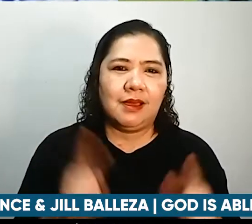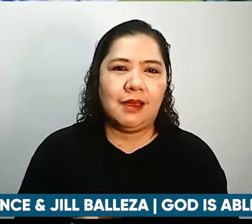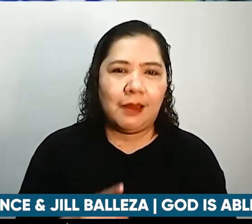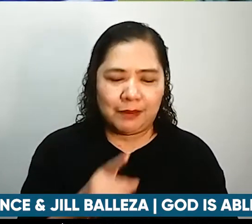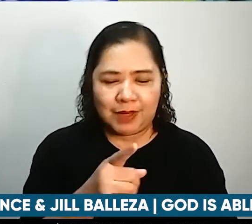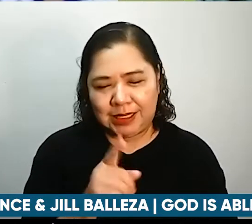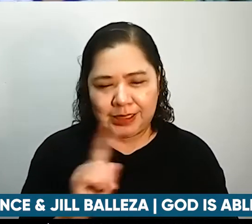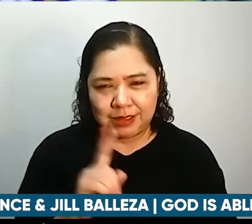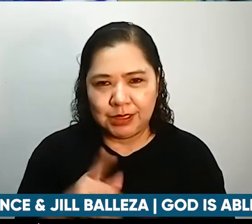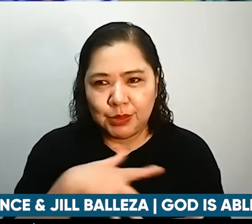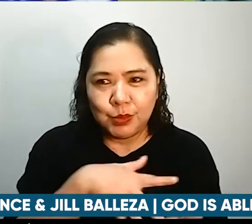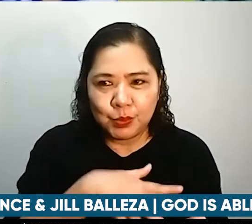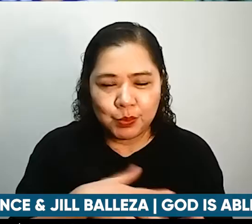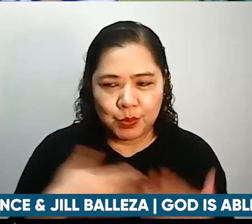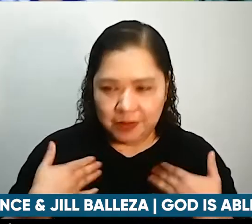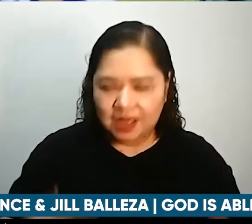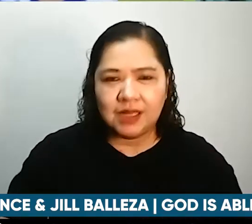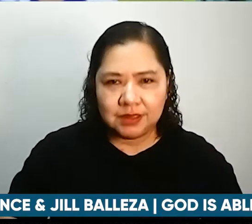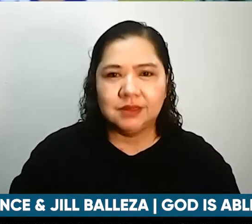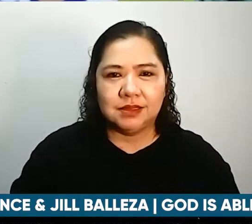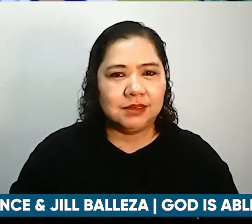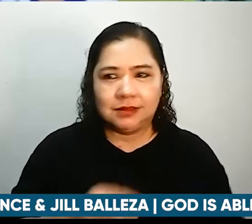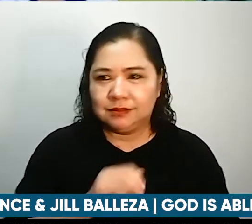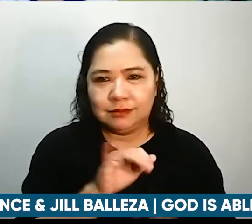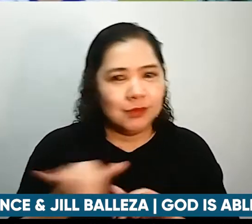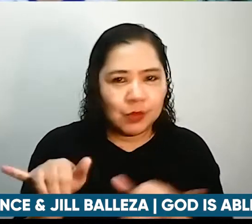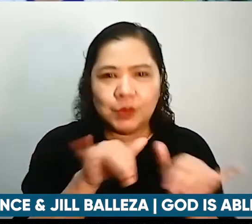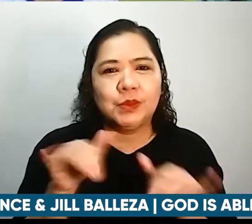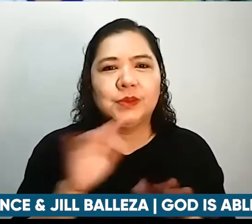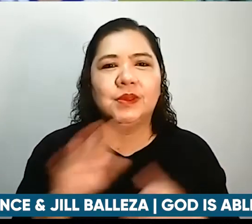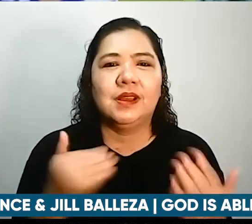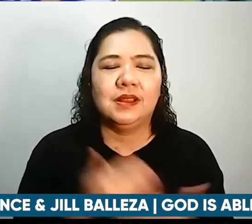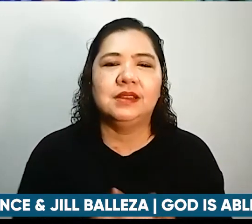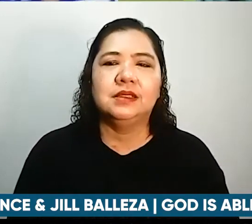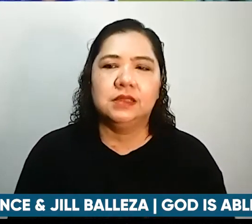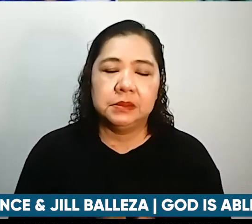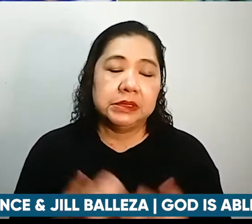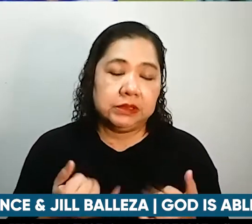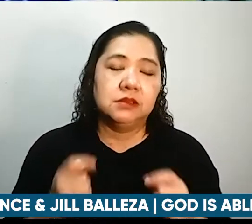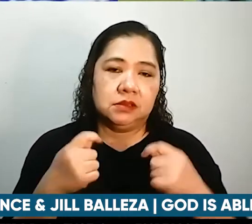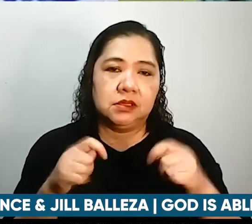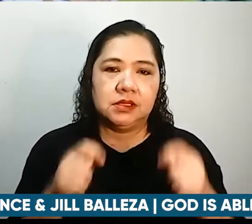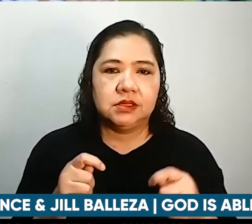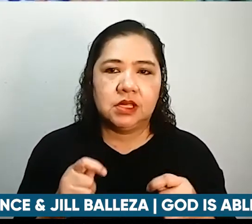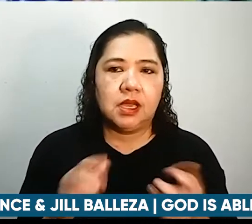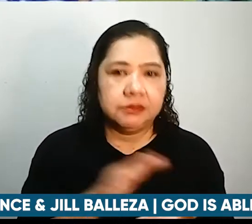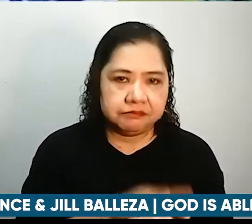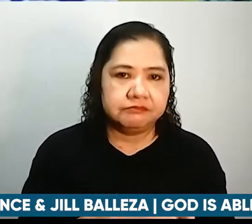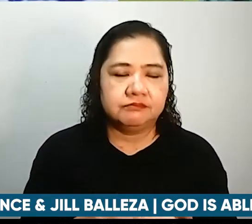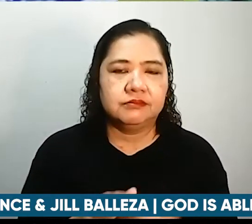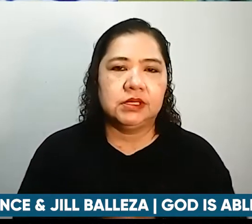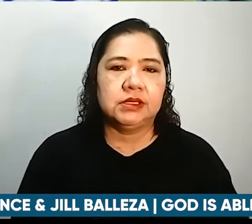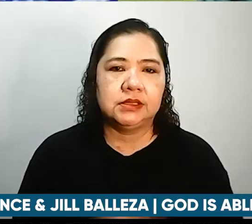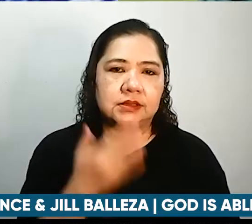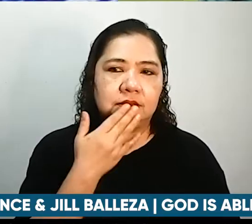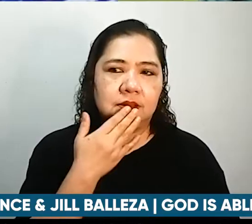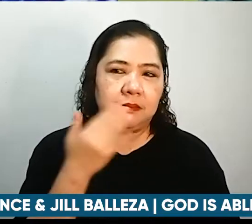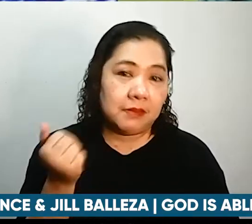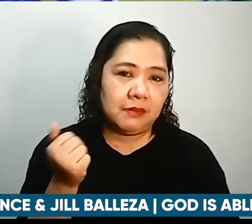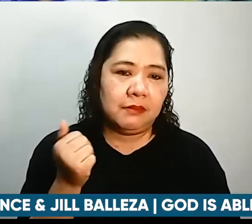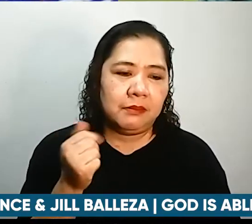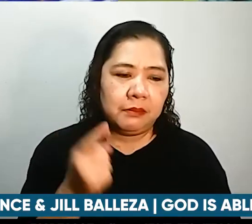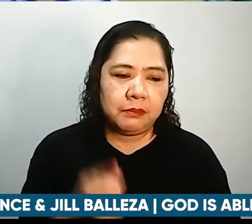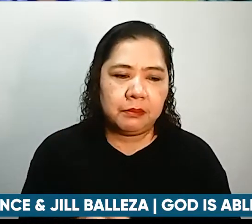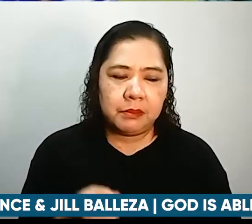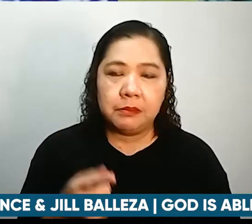napupuyat. Yon, kaya yon, yun yung tinatry namin ayusin din. As we are, this is the vessel of the Lord. Kailangan talaga